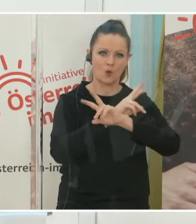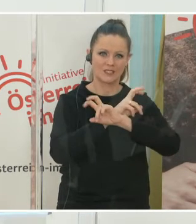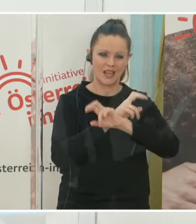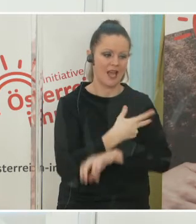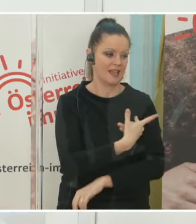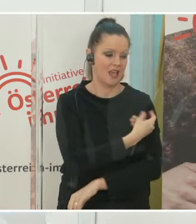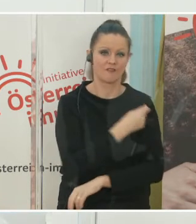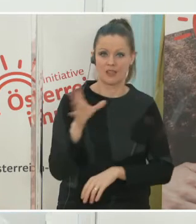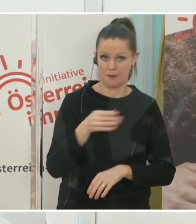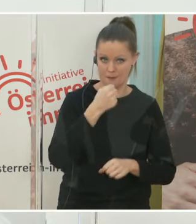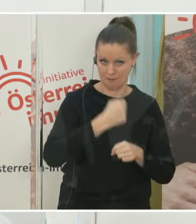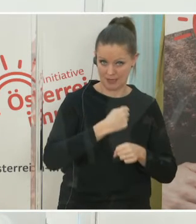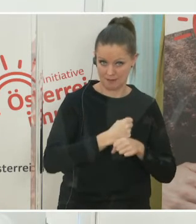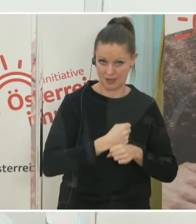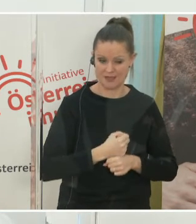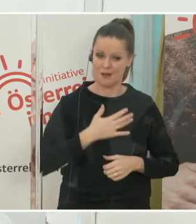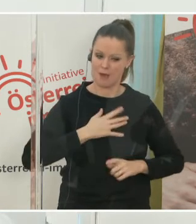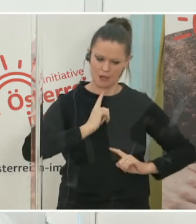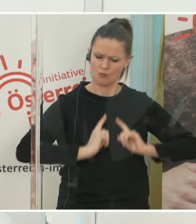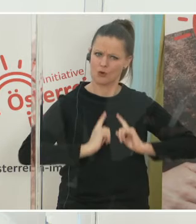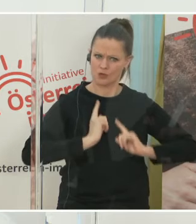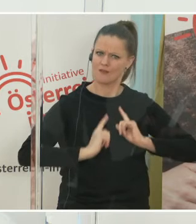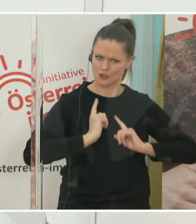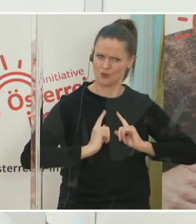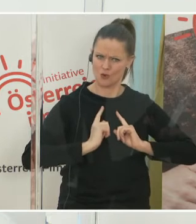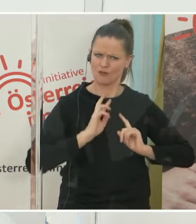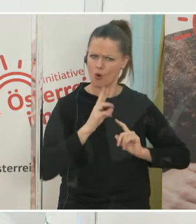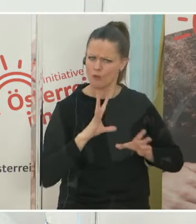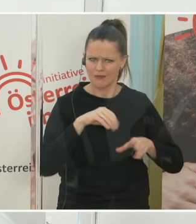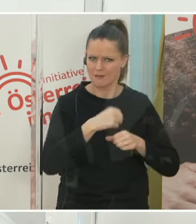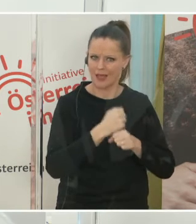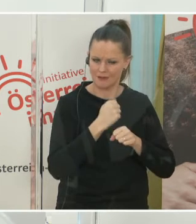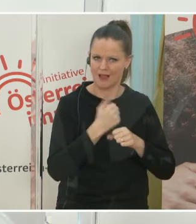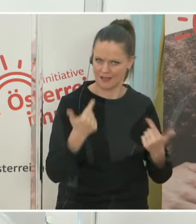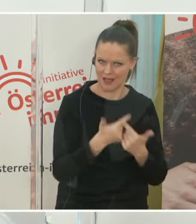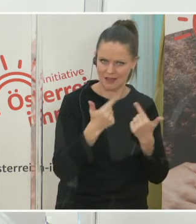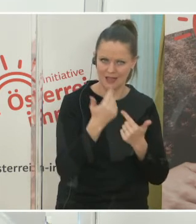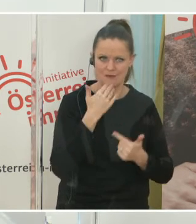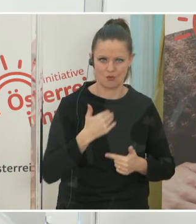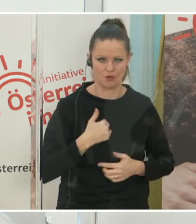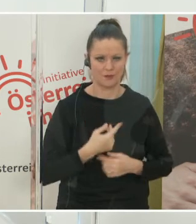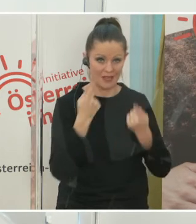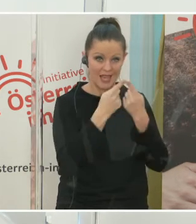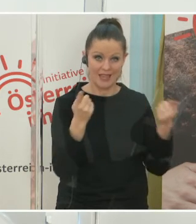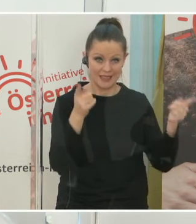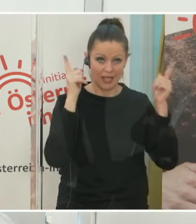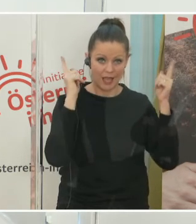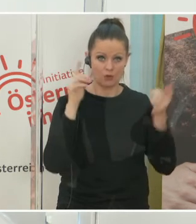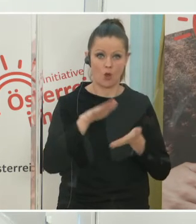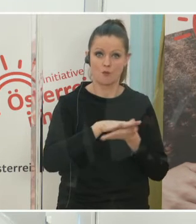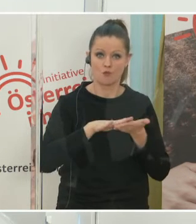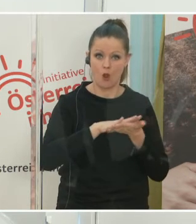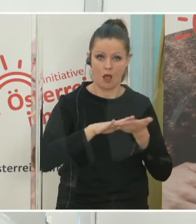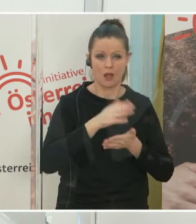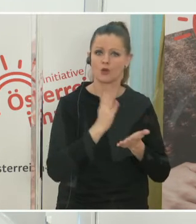und ich würde Ihnen gerne auch meine Motivation dafür ein bisschen näher bringen. Wie der Rektor Müller gesagt hat, sind